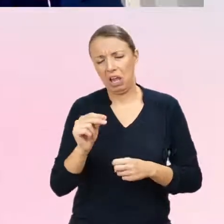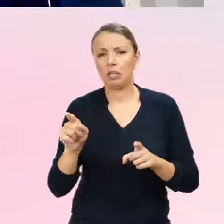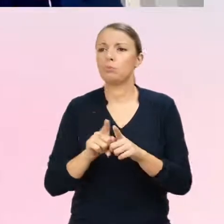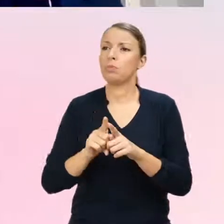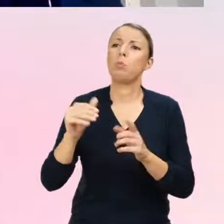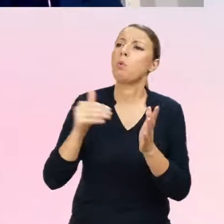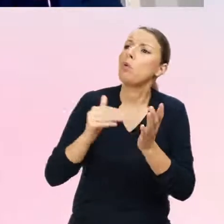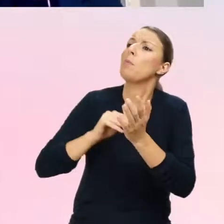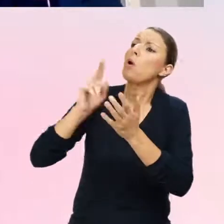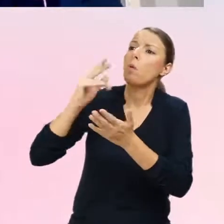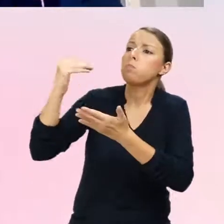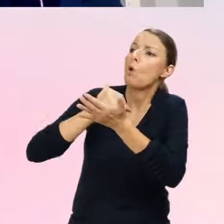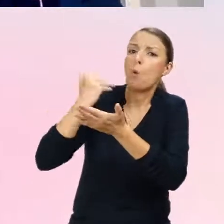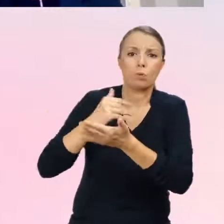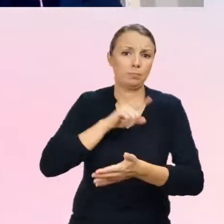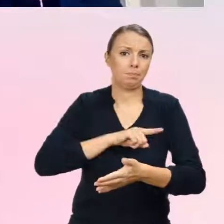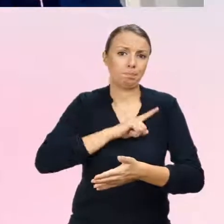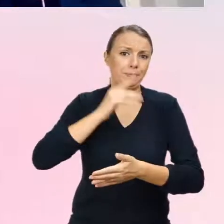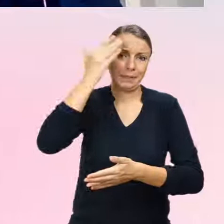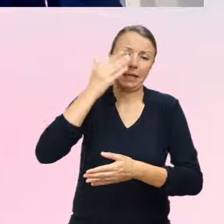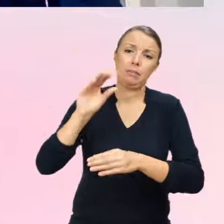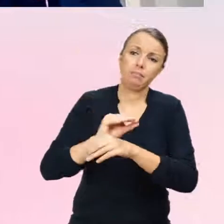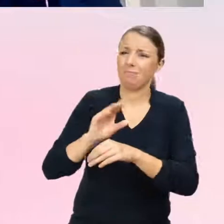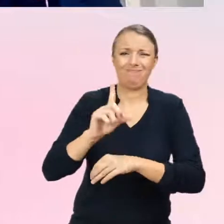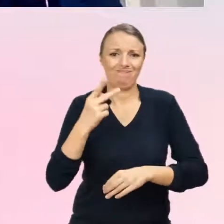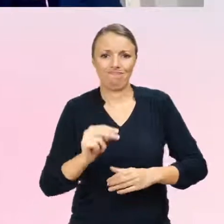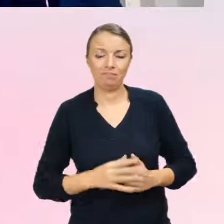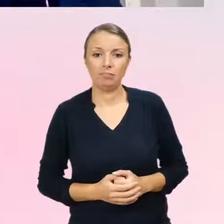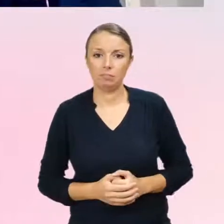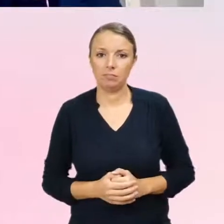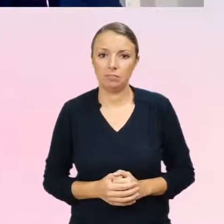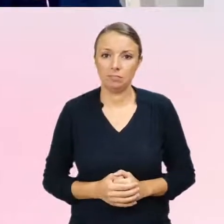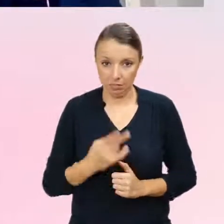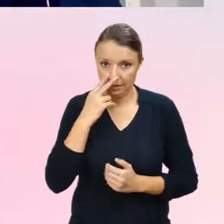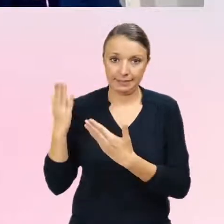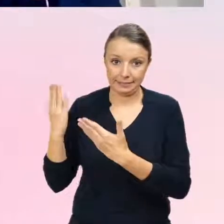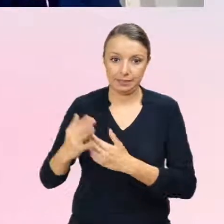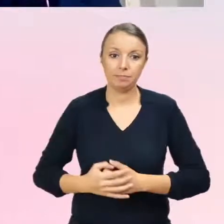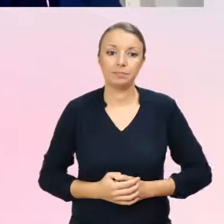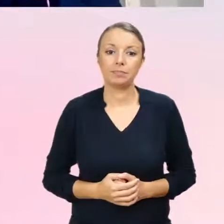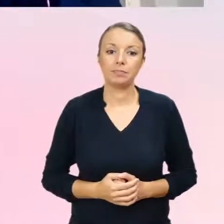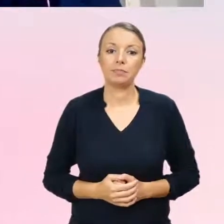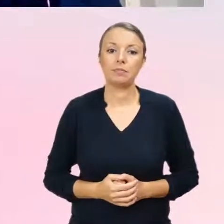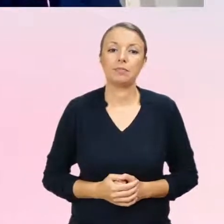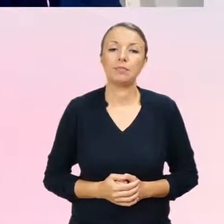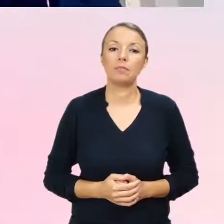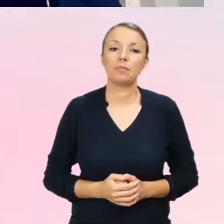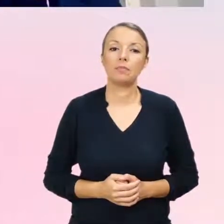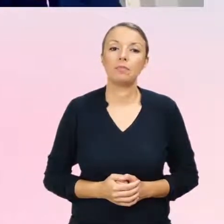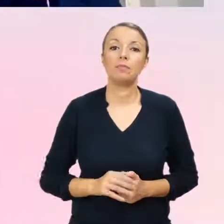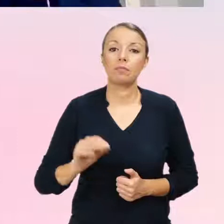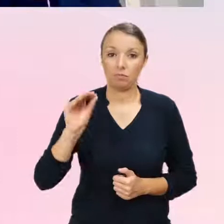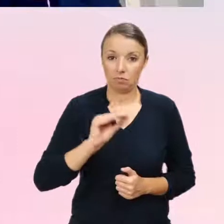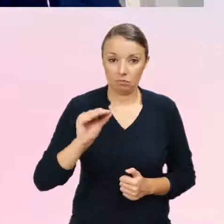Dalej się mocno rozkładają odpowiedzi, one są mniej czytelne. Jeszcze wskazywali